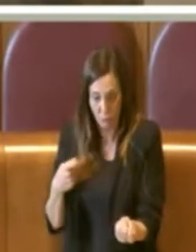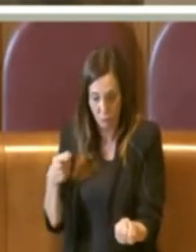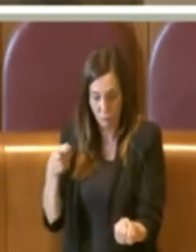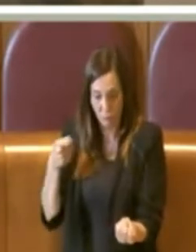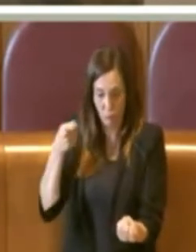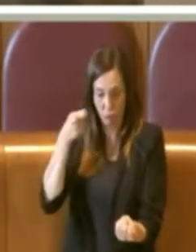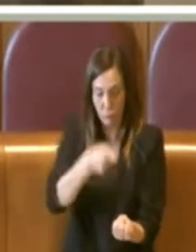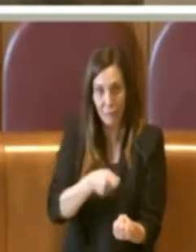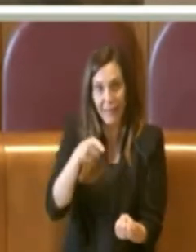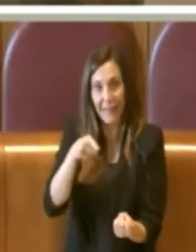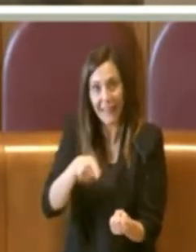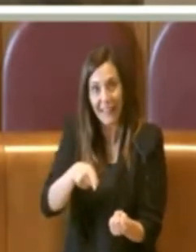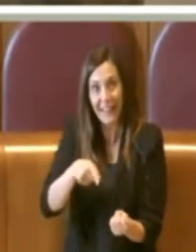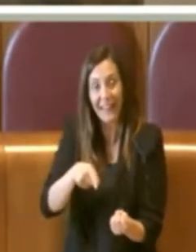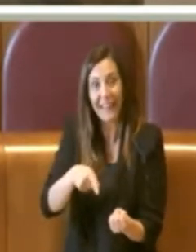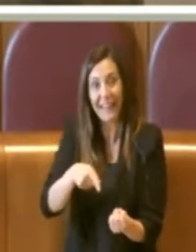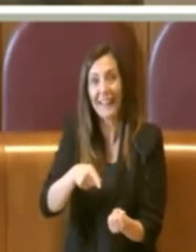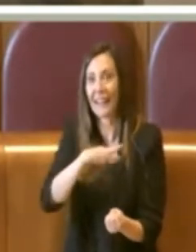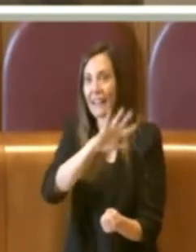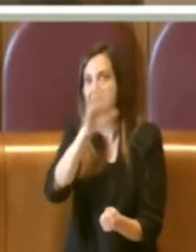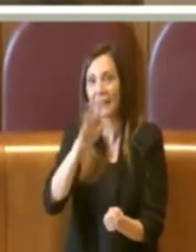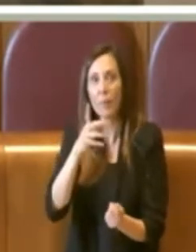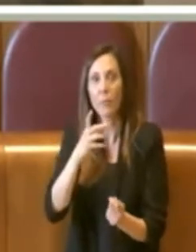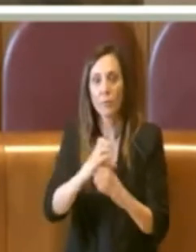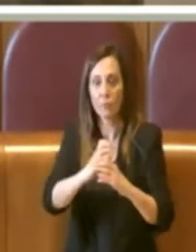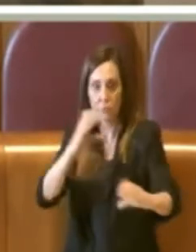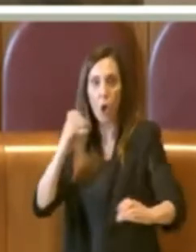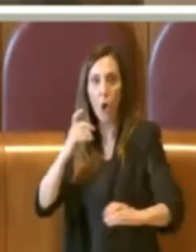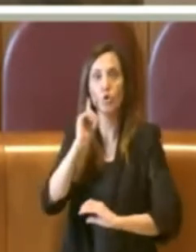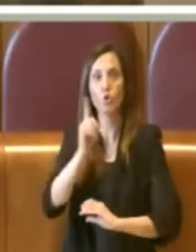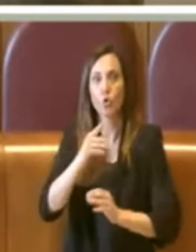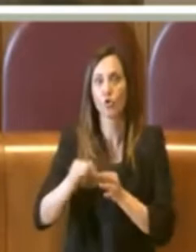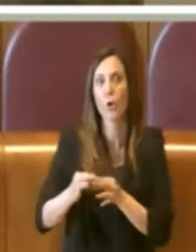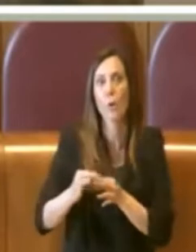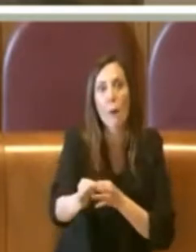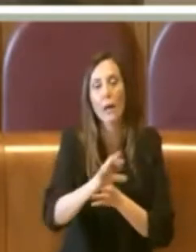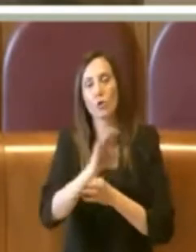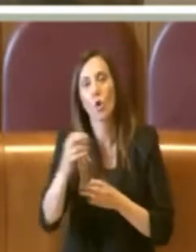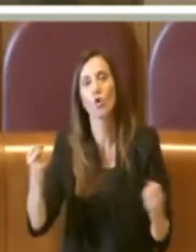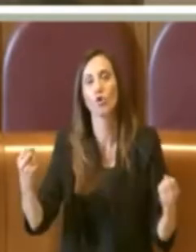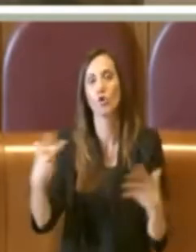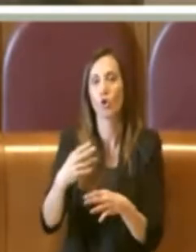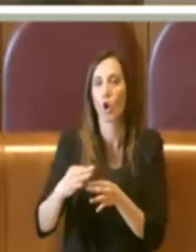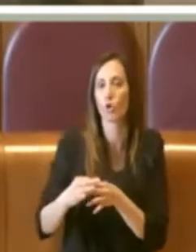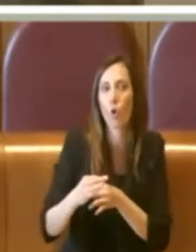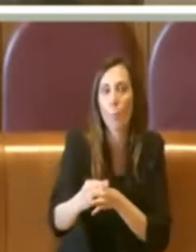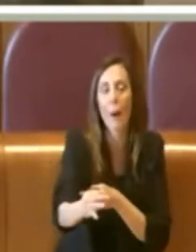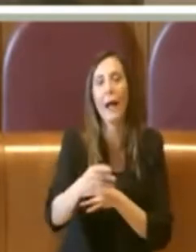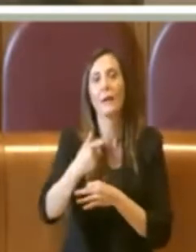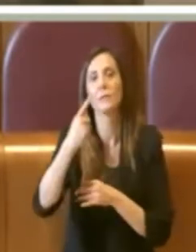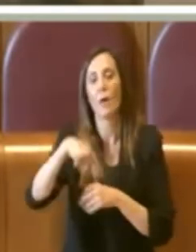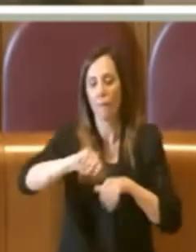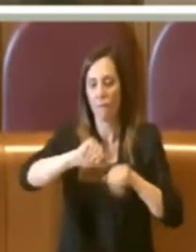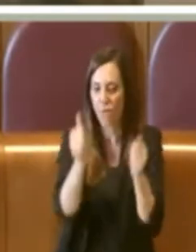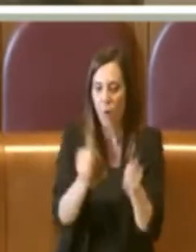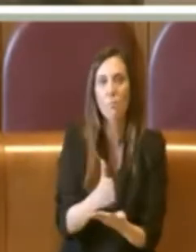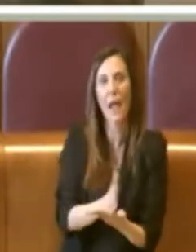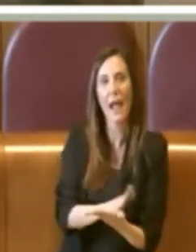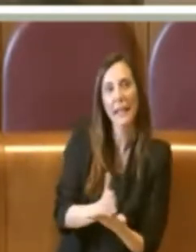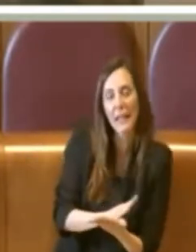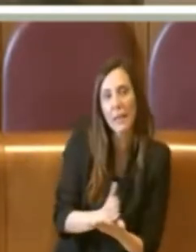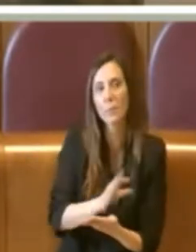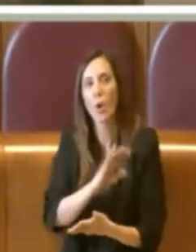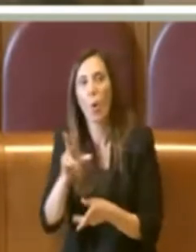linea è esercitata con un mezzo 12 metri piuttosto che 18 metri, con un mezzo ibrido piuttosto che elettrico, chiaramente